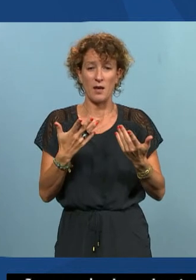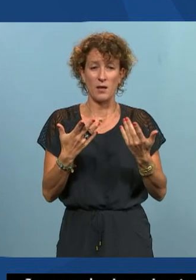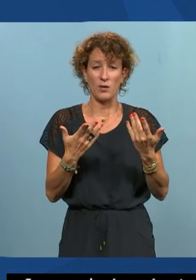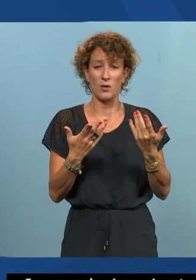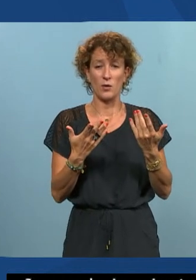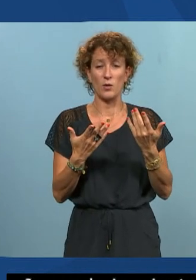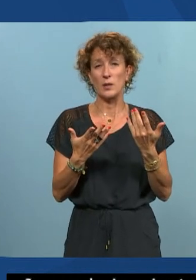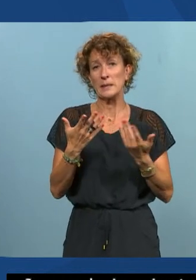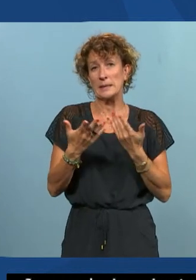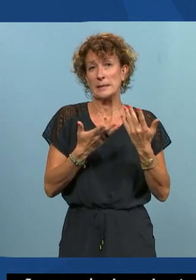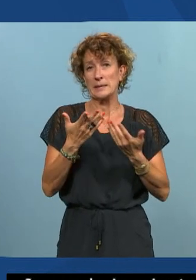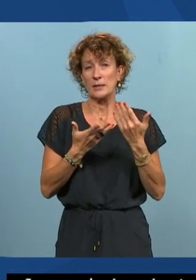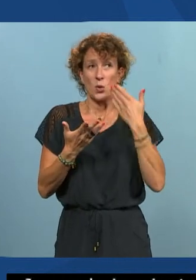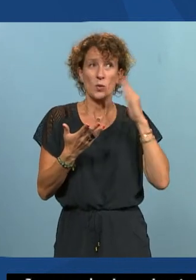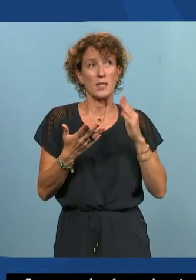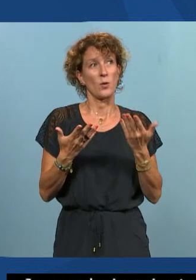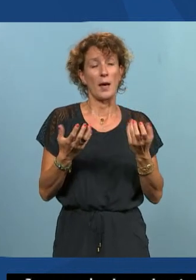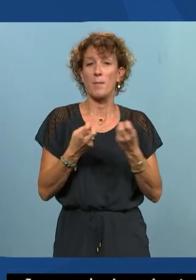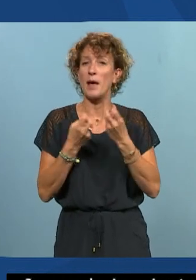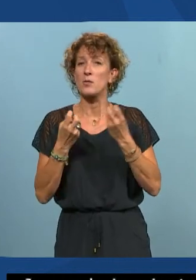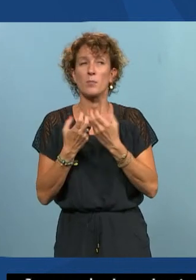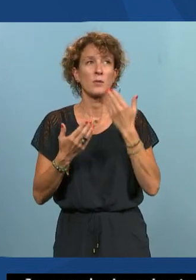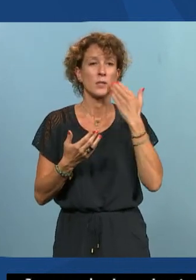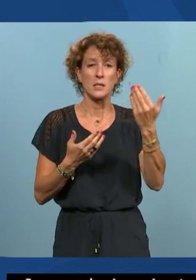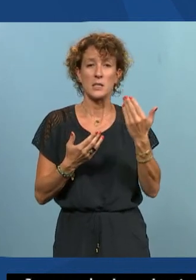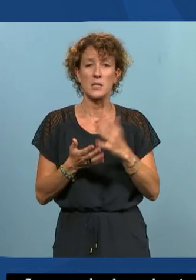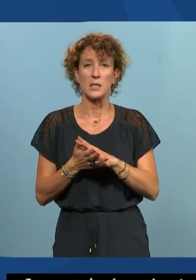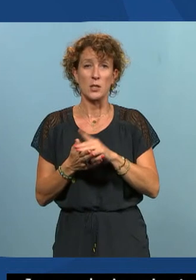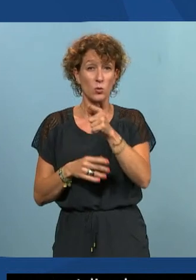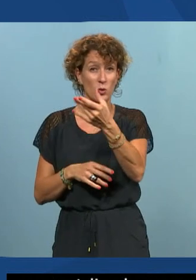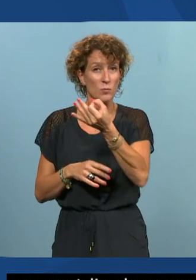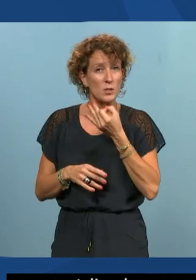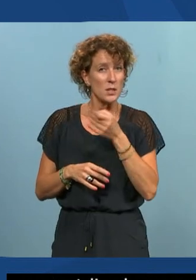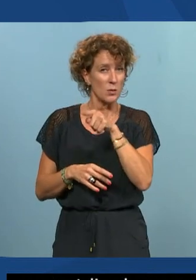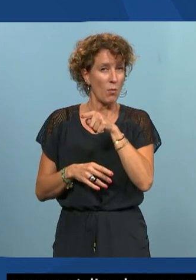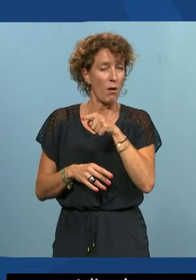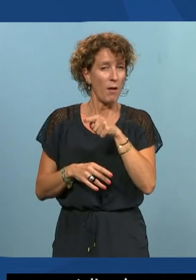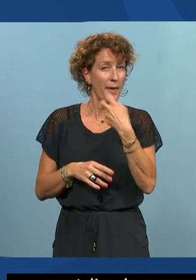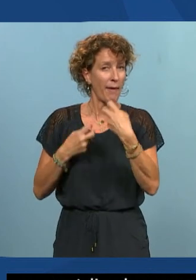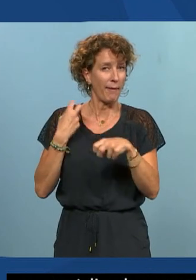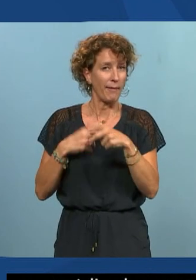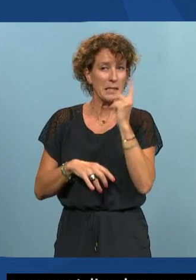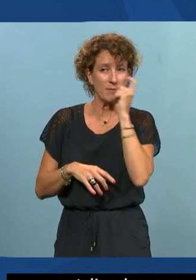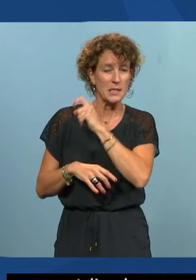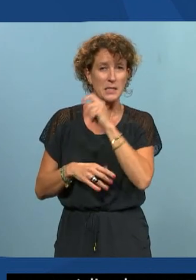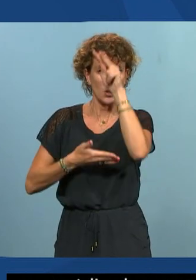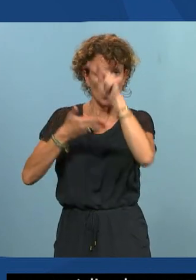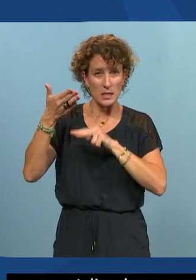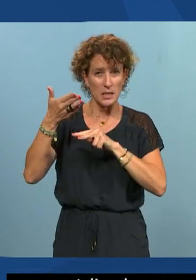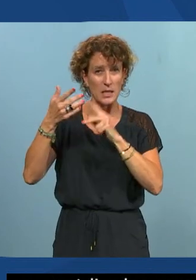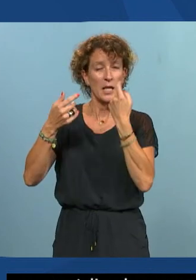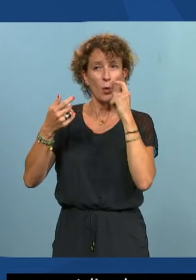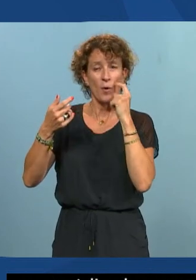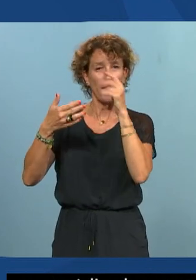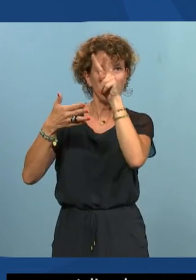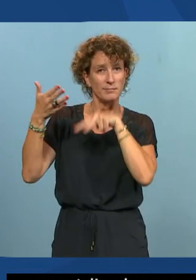si par exemple tu me dis que tu as des difficultés justement toi à te rendre dans les commentaires et ça c'est